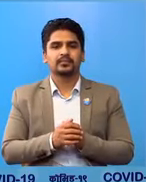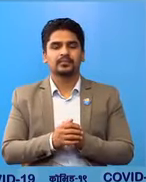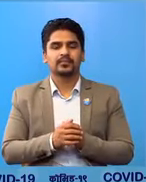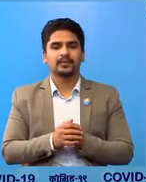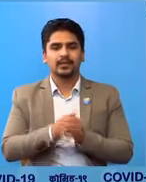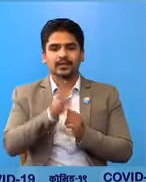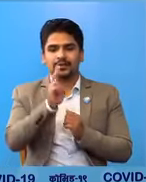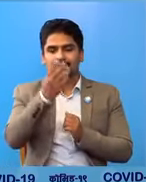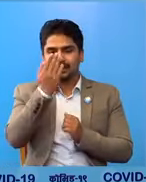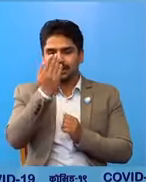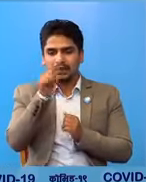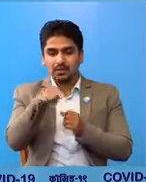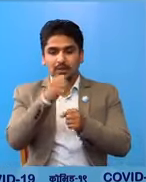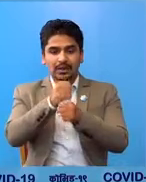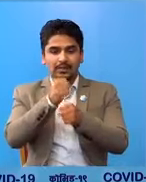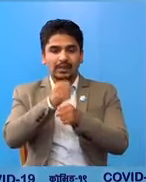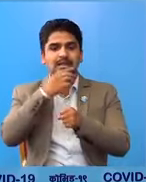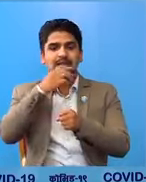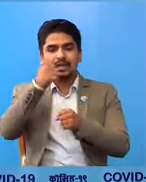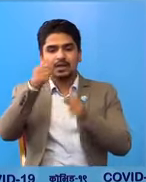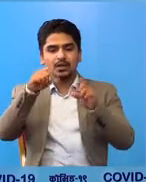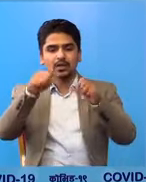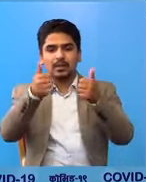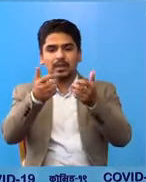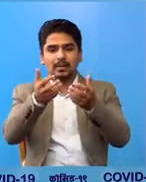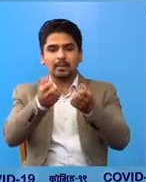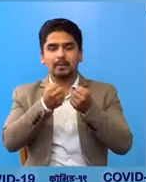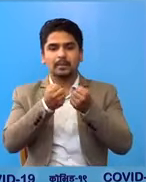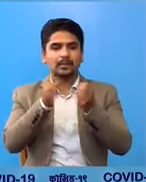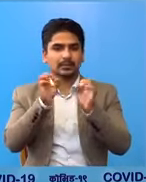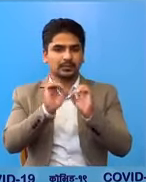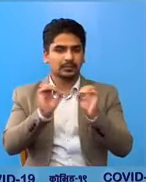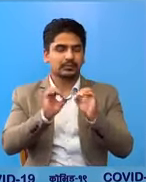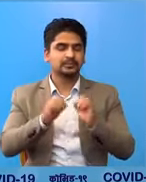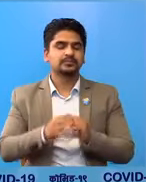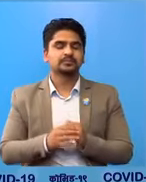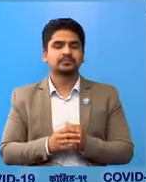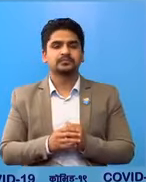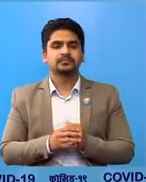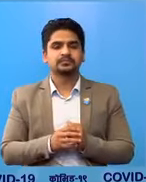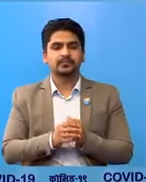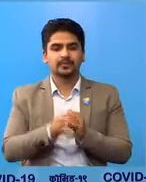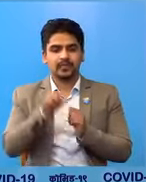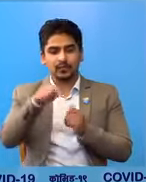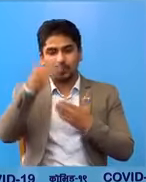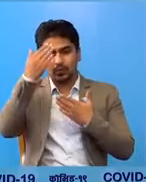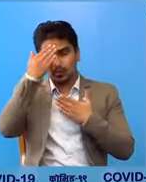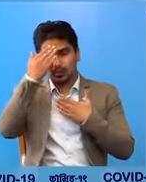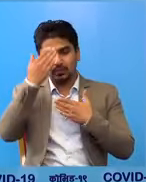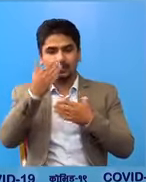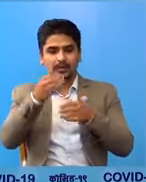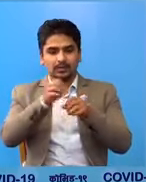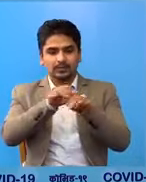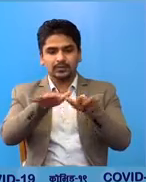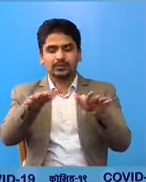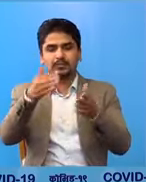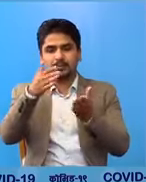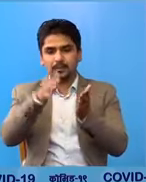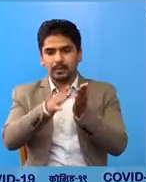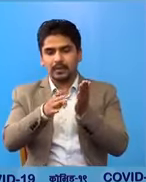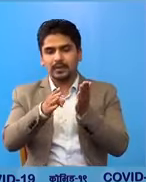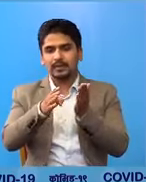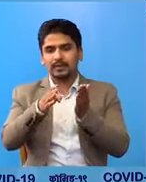तथा पी एस कारे मा दिर्गकालीन सफलता प्राप्त बने उन्शक एको छाईना एस रोक को संक्रमण फईलीन बाट